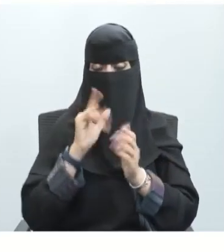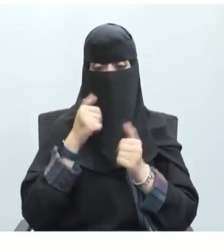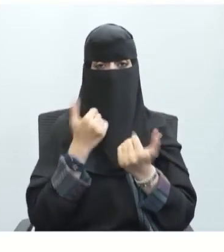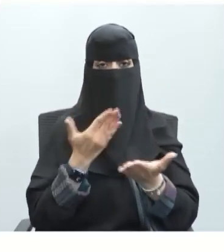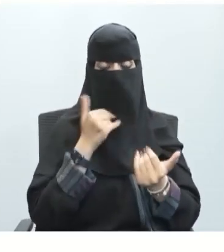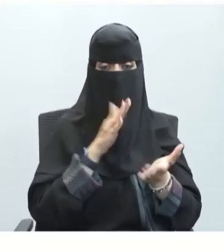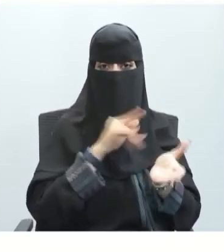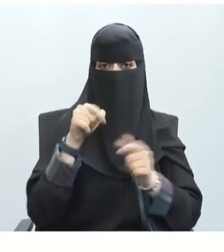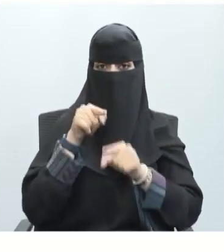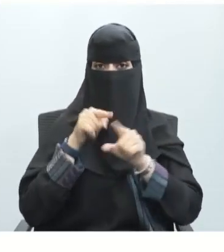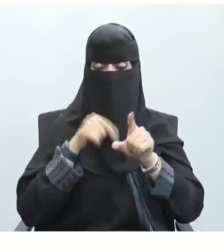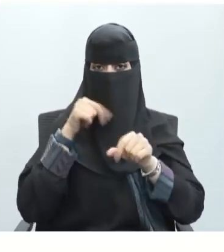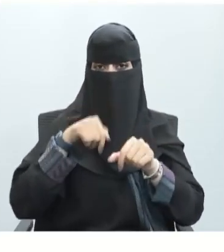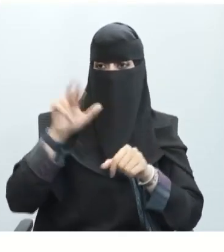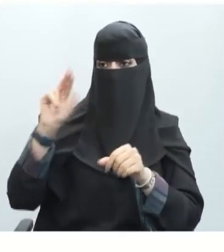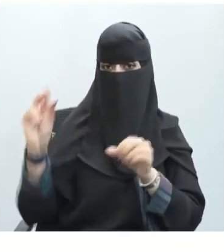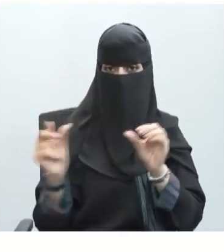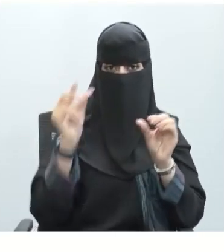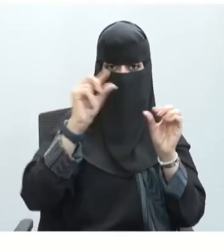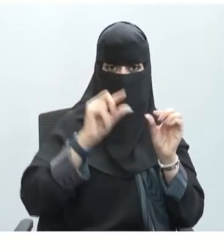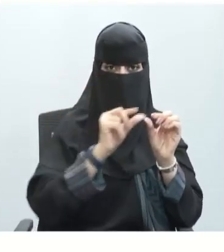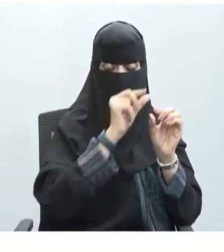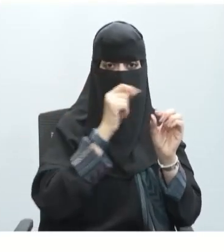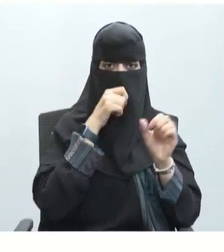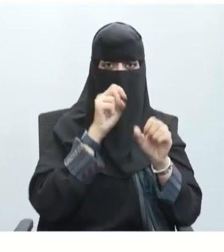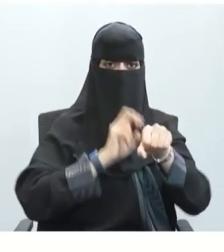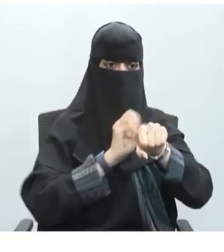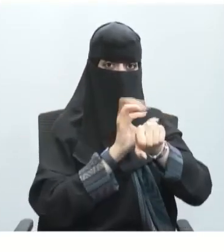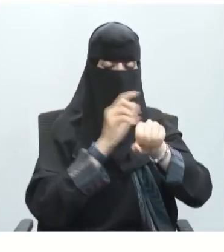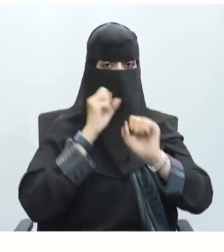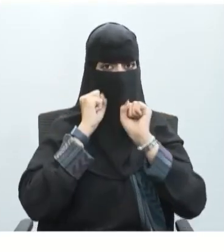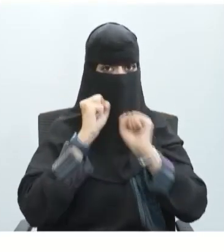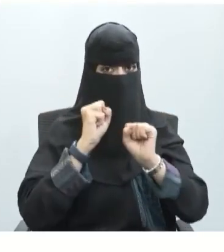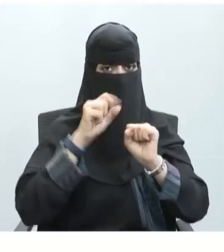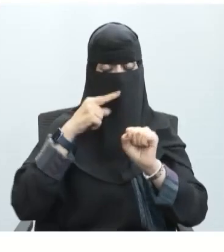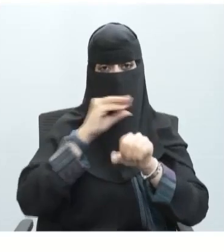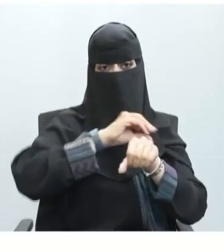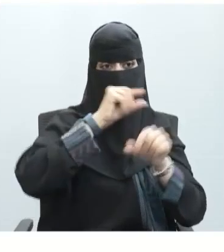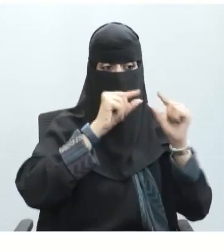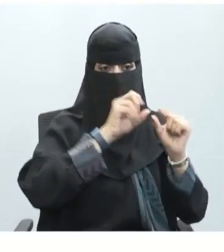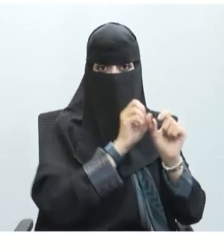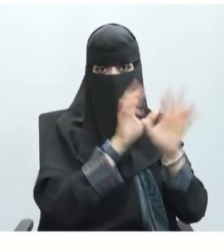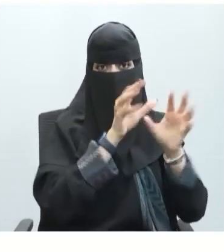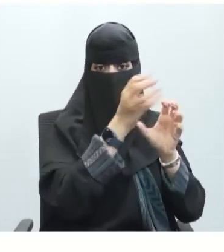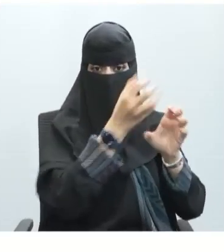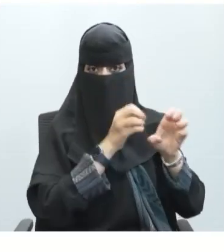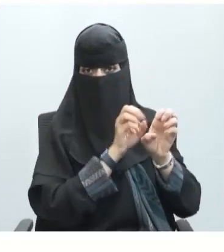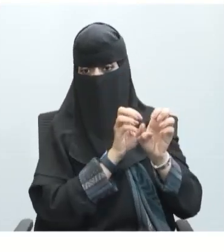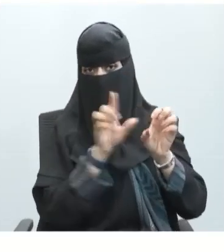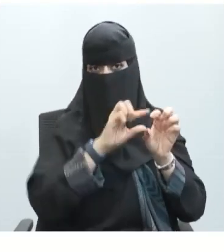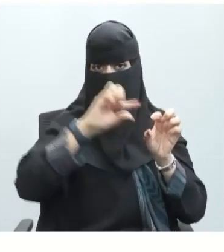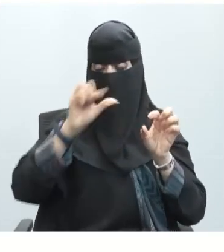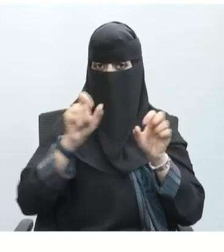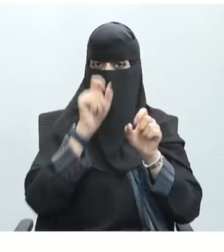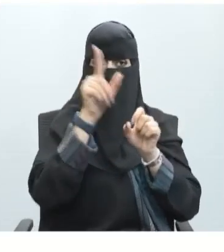ويعني ذلك أن يكون السيال العصبي قوية لدرجة تكفي لينتقل عبر المحور أو لا يكون ذلك بمعنى أن التنبيهات